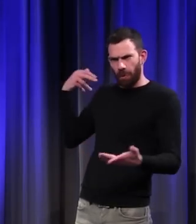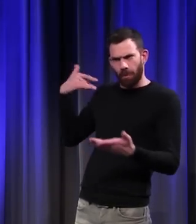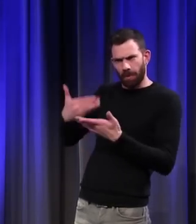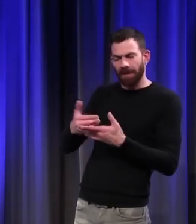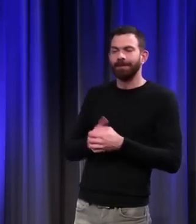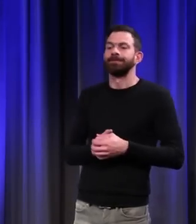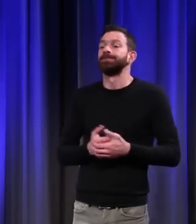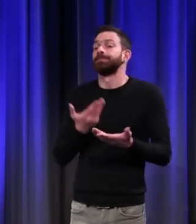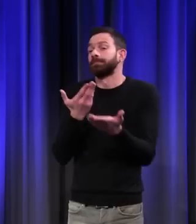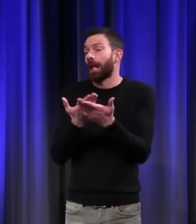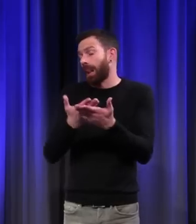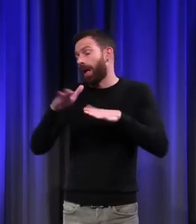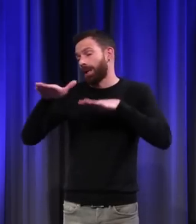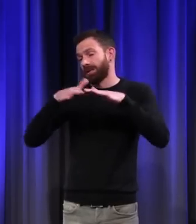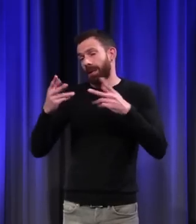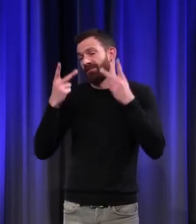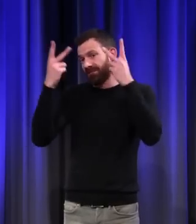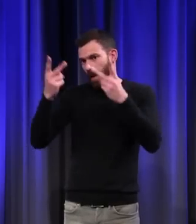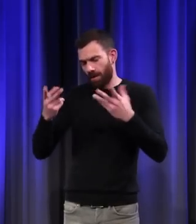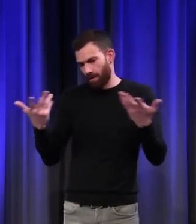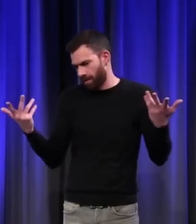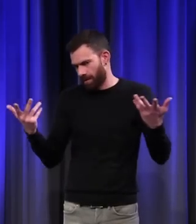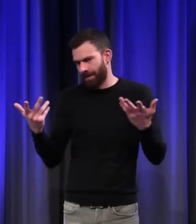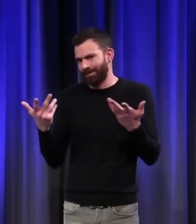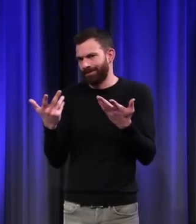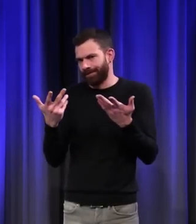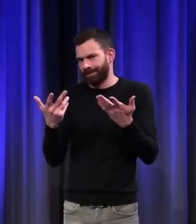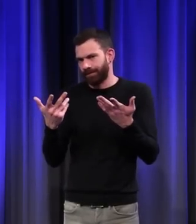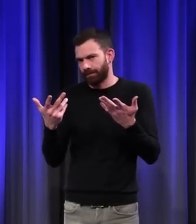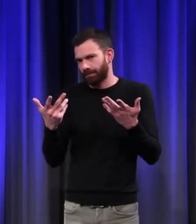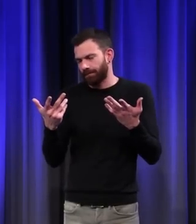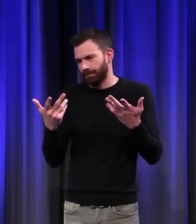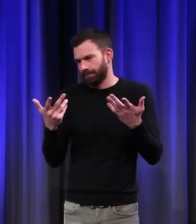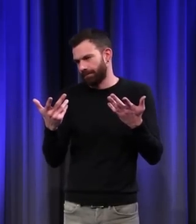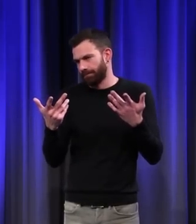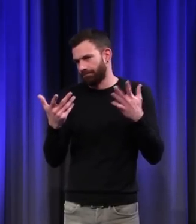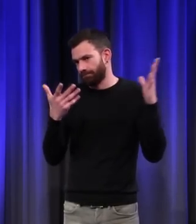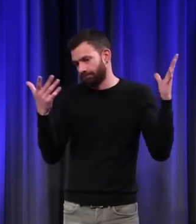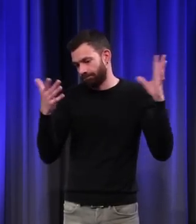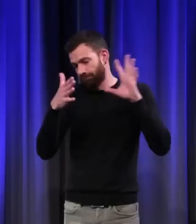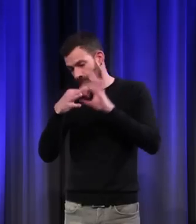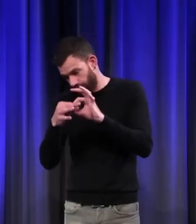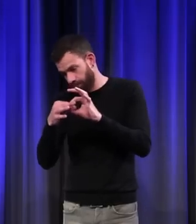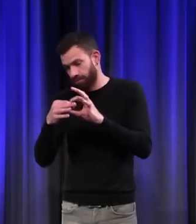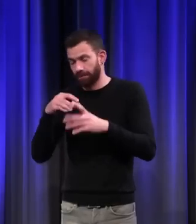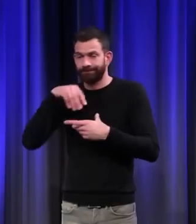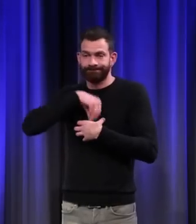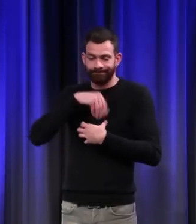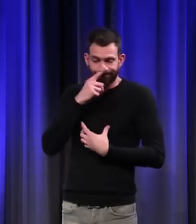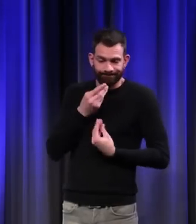Voilà des systèmes de valeurs sur lesquels s'emboîtent des faits de sensibilité